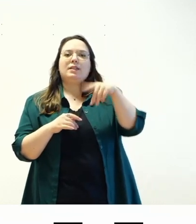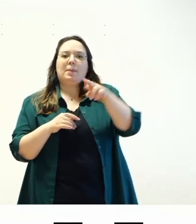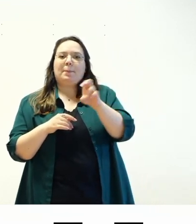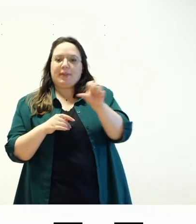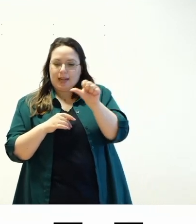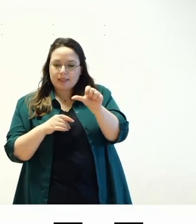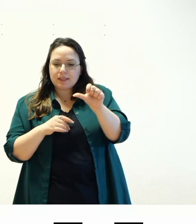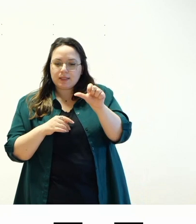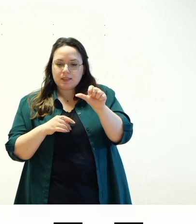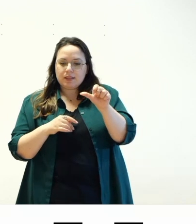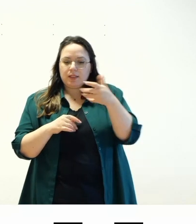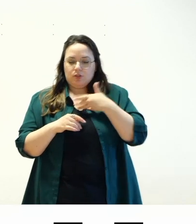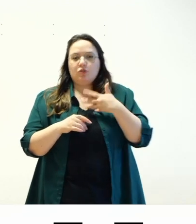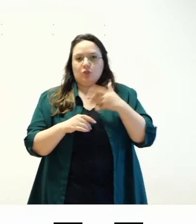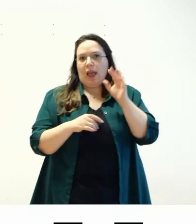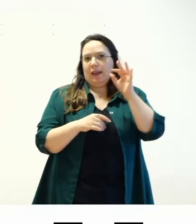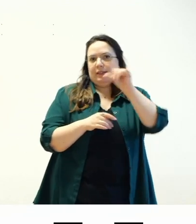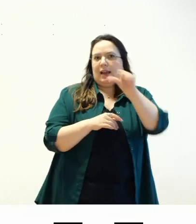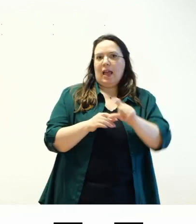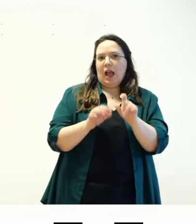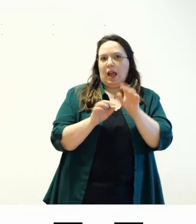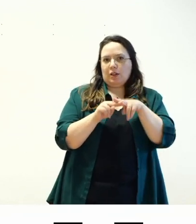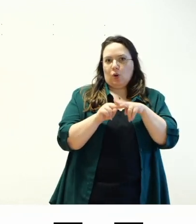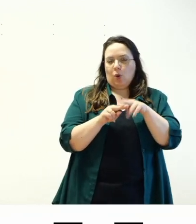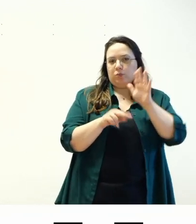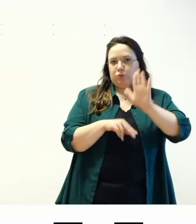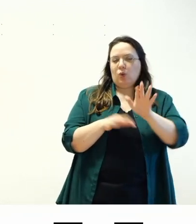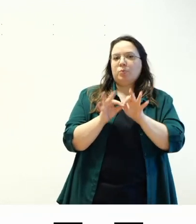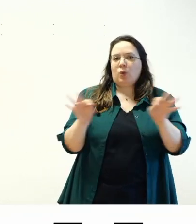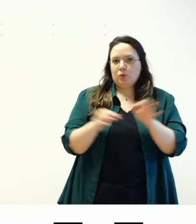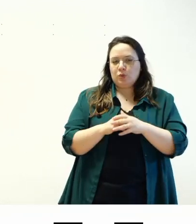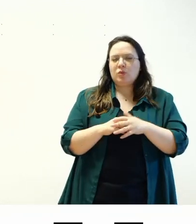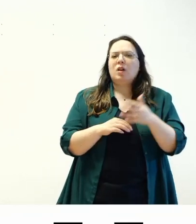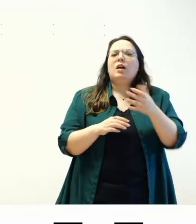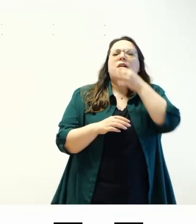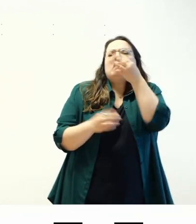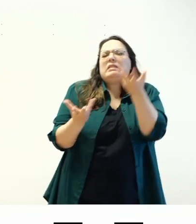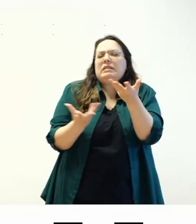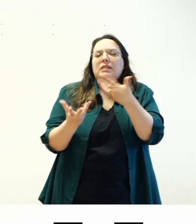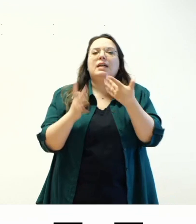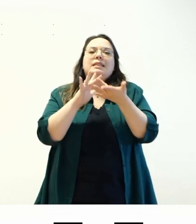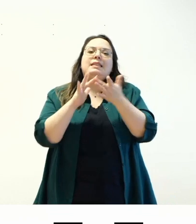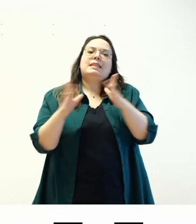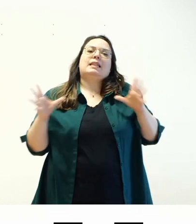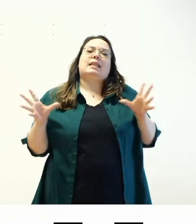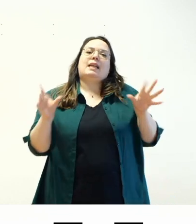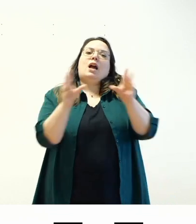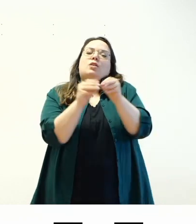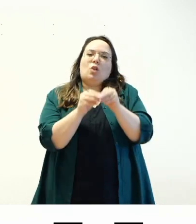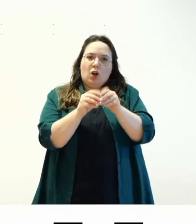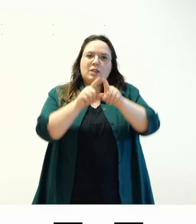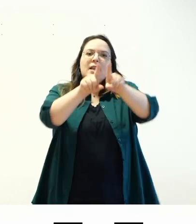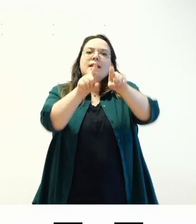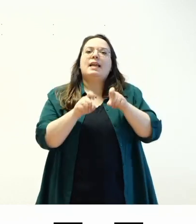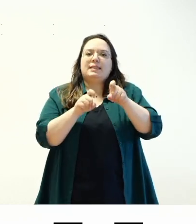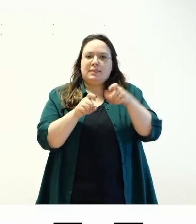una raccolta di siti che sono stati testati dalla community di wordpress e che rispettano una certa serie